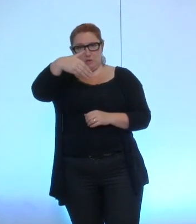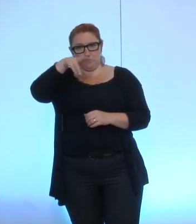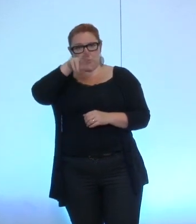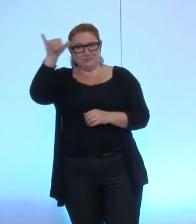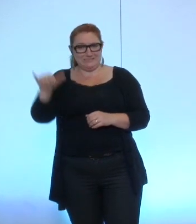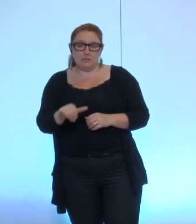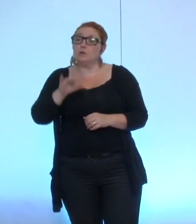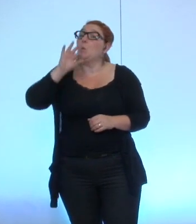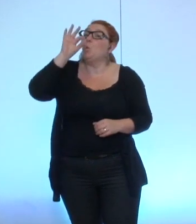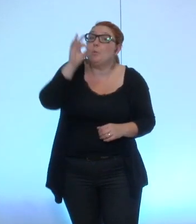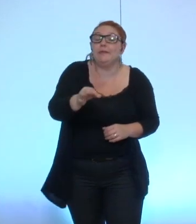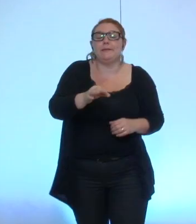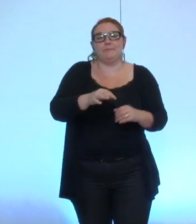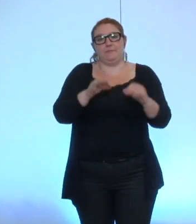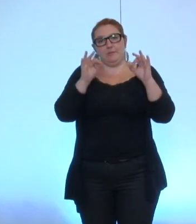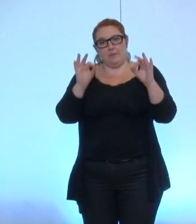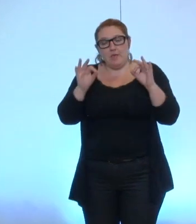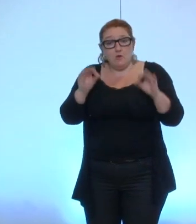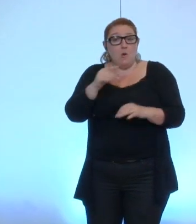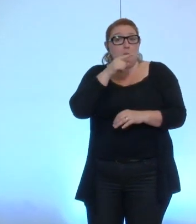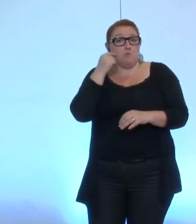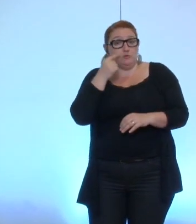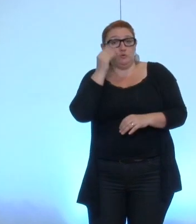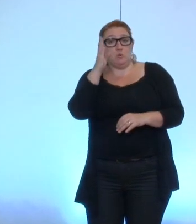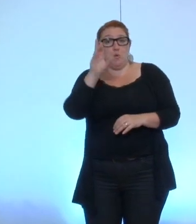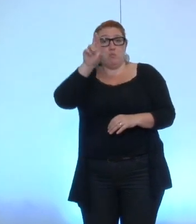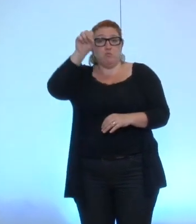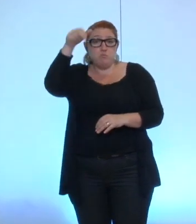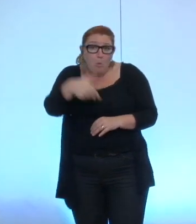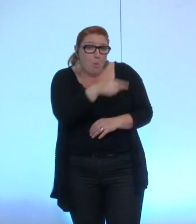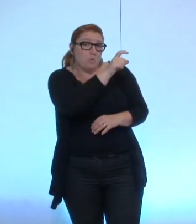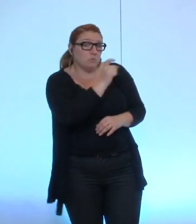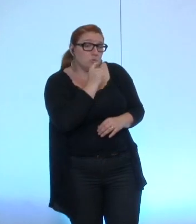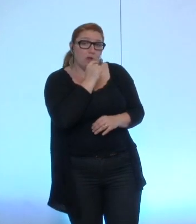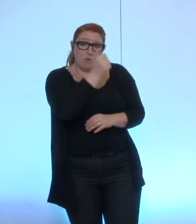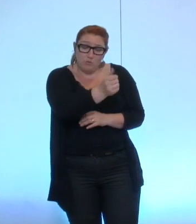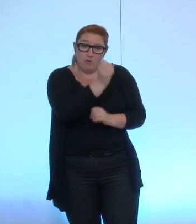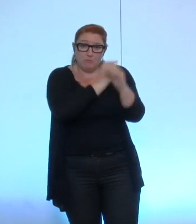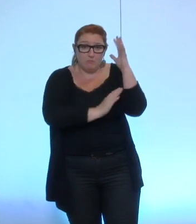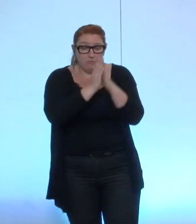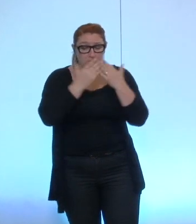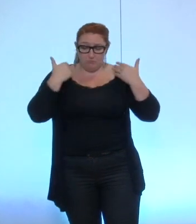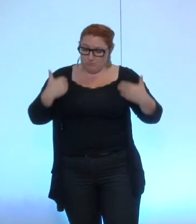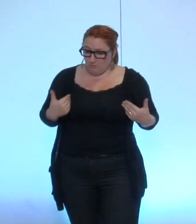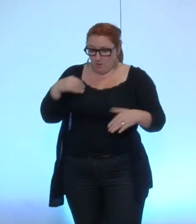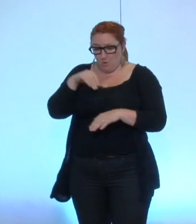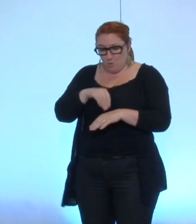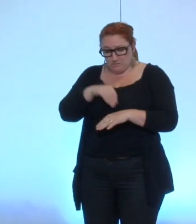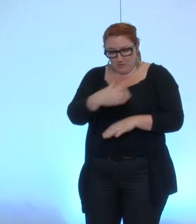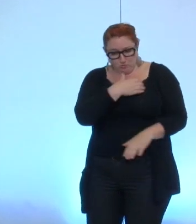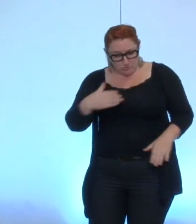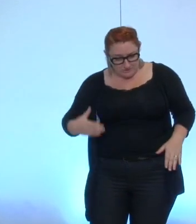'a eu Paul Brond tout à l'heure lui-même de dire que il est conseiller municipal il n'est pas conseiller